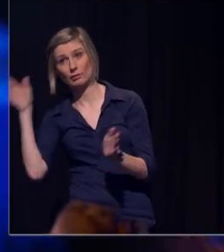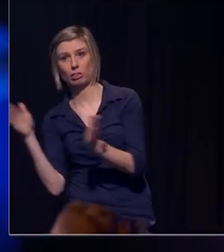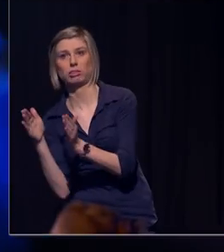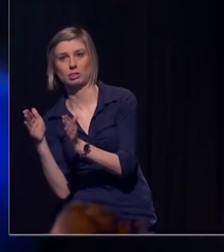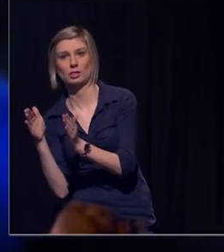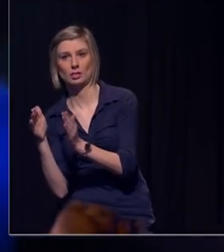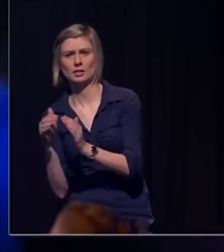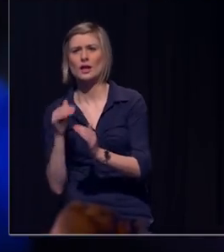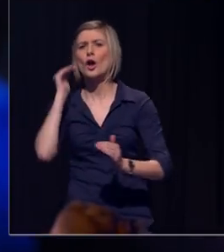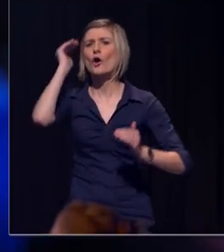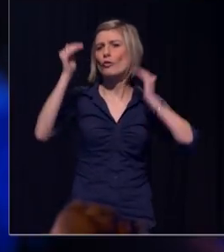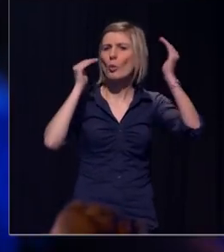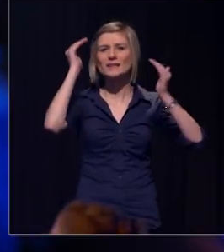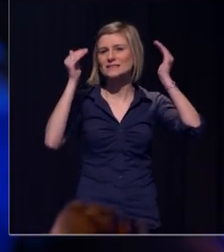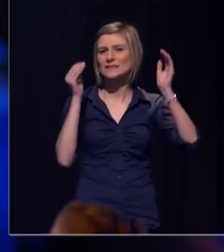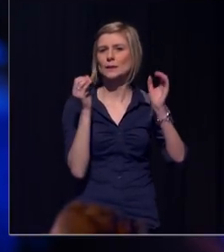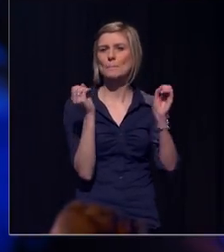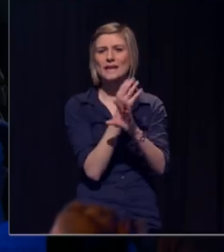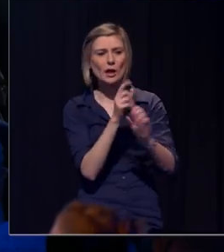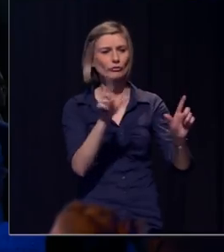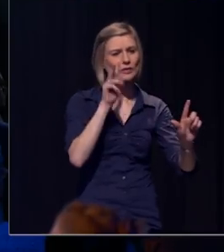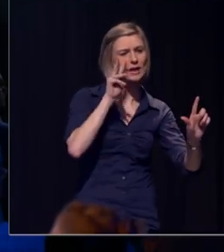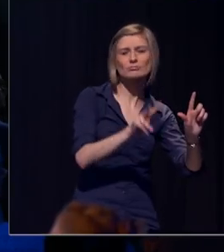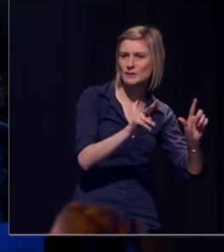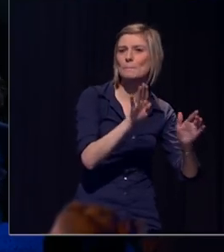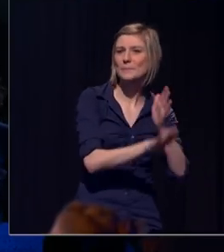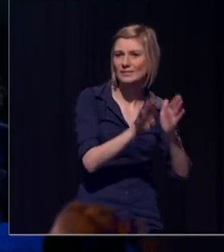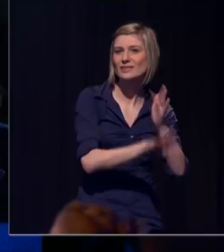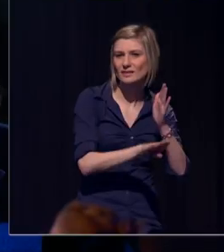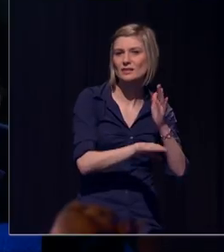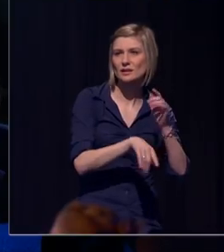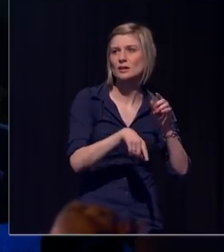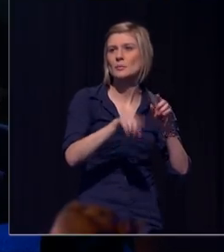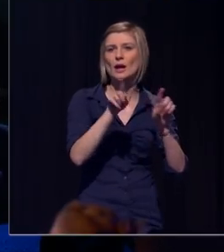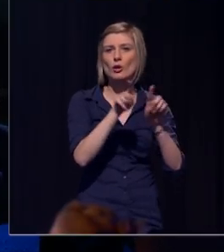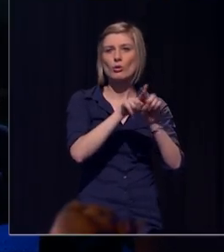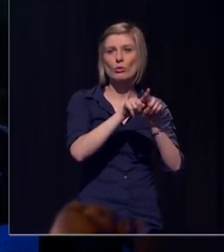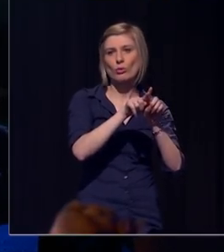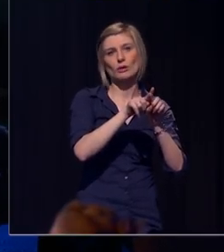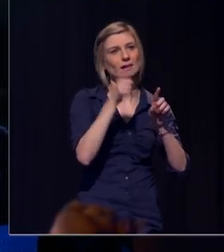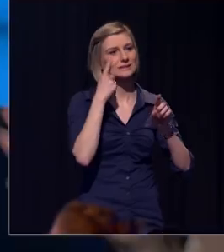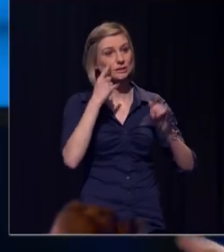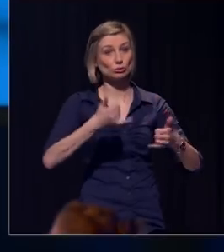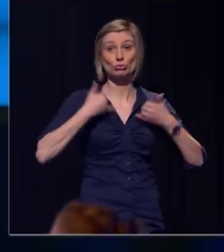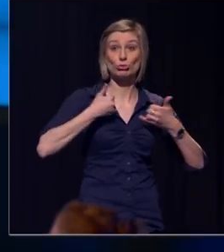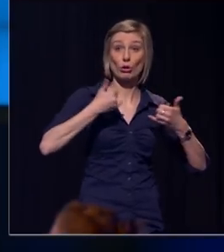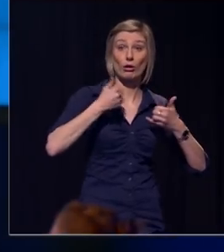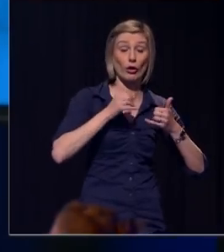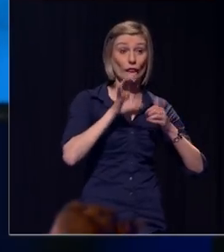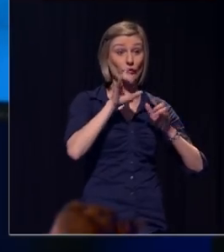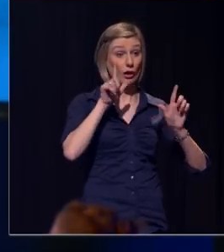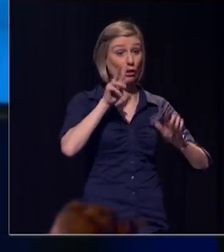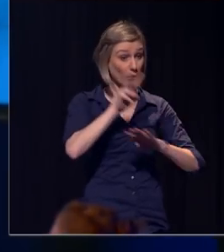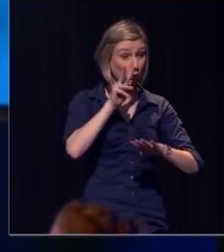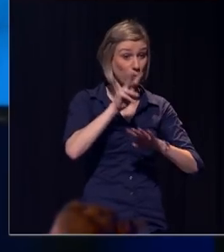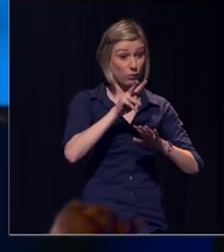Volwassenen, daar zien we iets minder intens mediagebruik. Eigenlijk volgt dat een beetje een u-curve. We zien jongeren heel veel mediagebruik. Dan daalt dat even. We worden